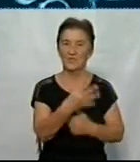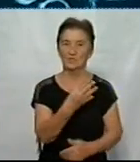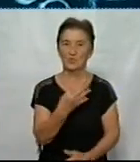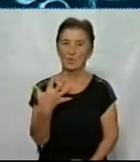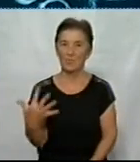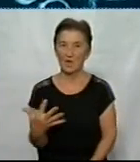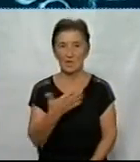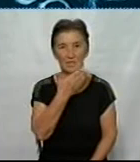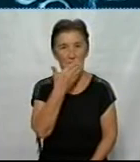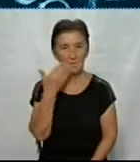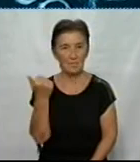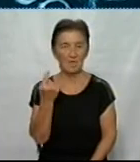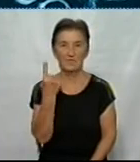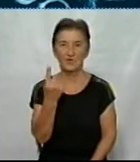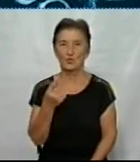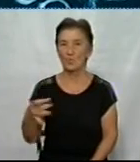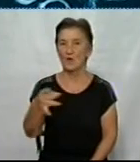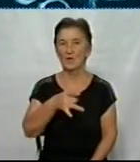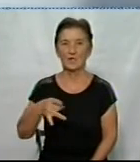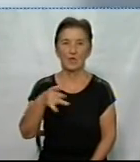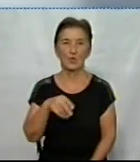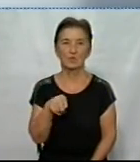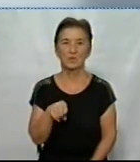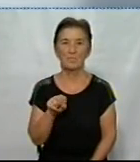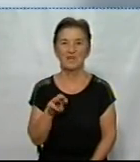Немає хворих в одному районі – Петрівському.